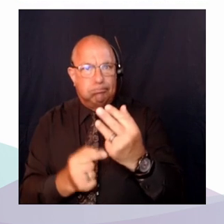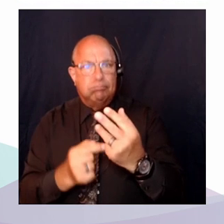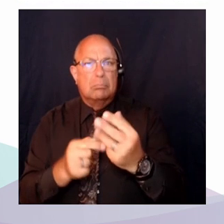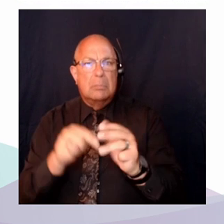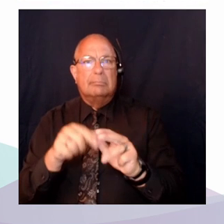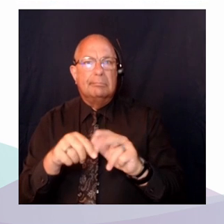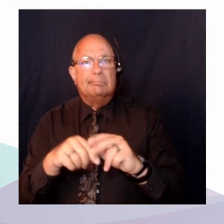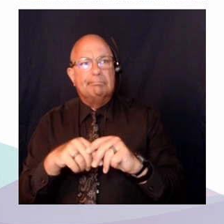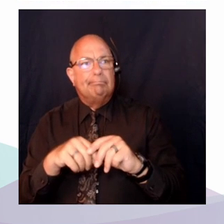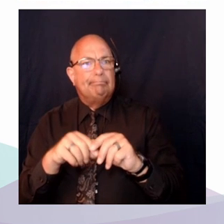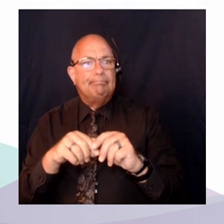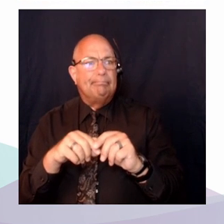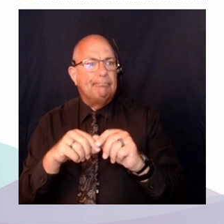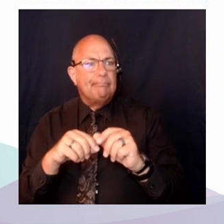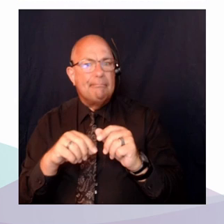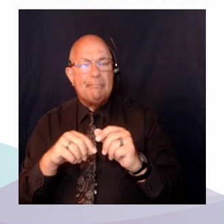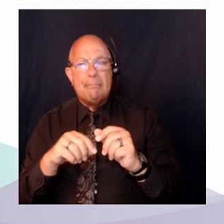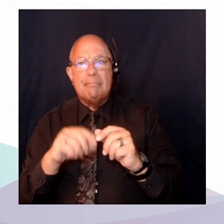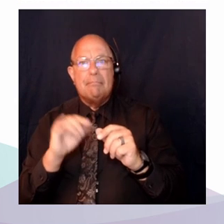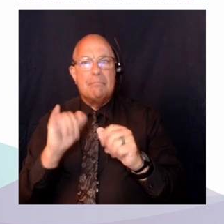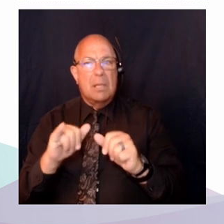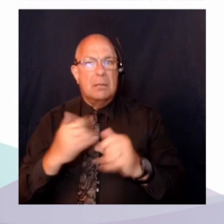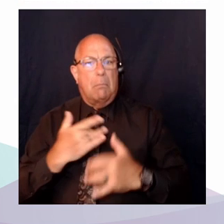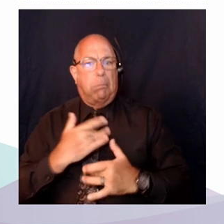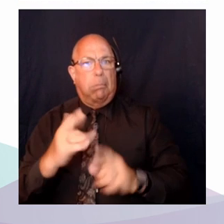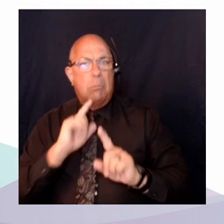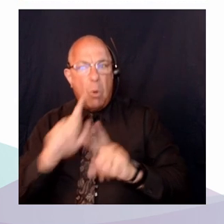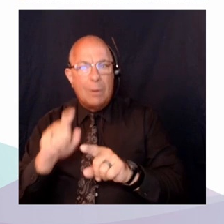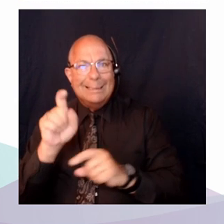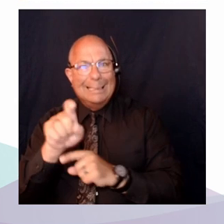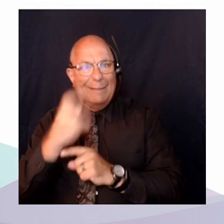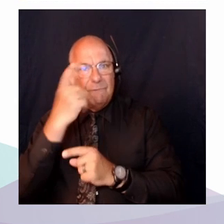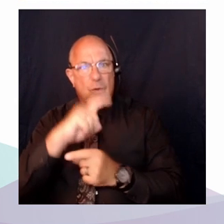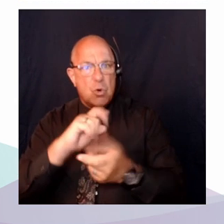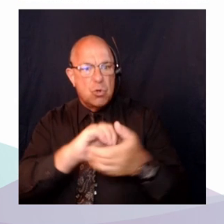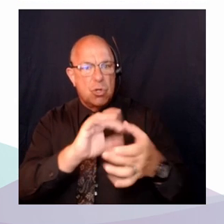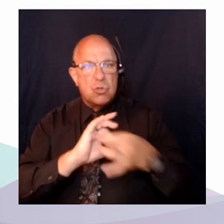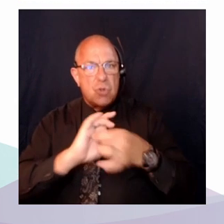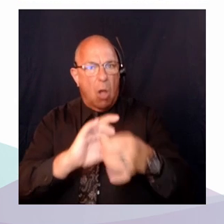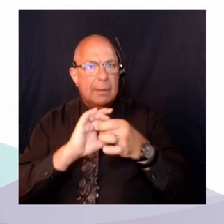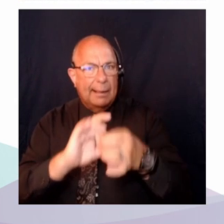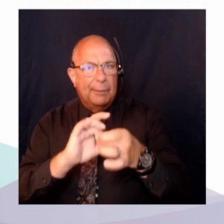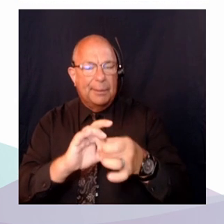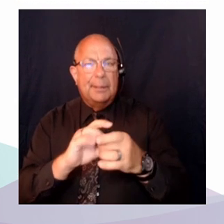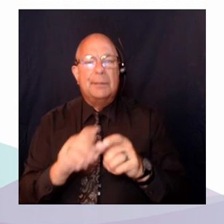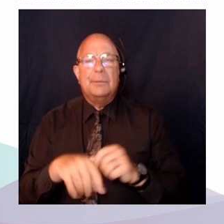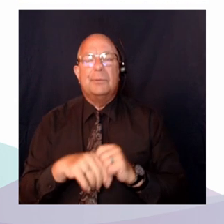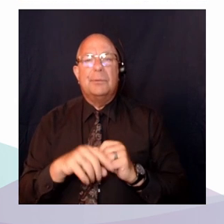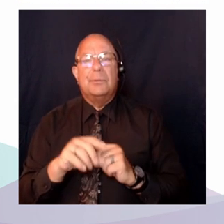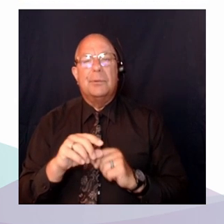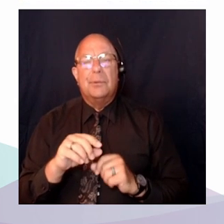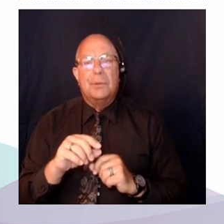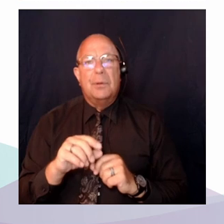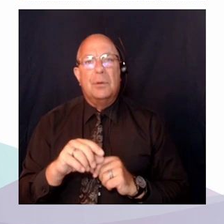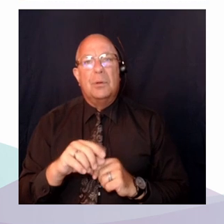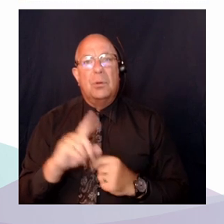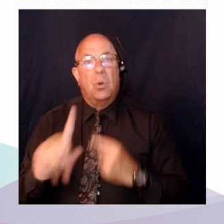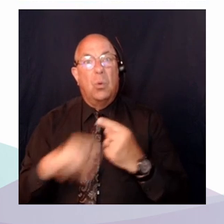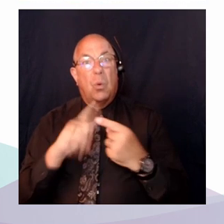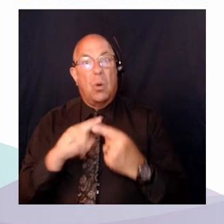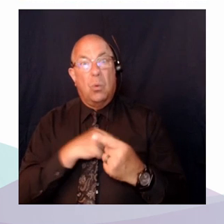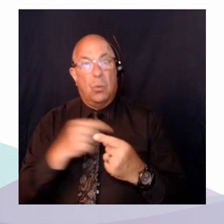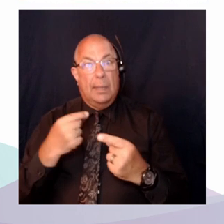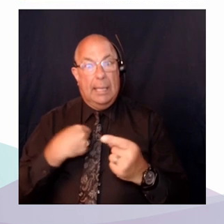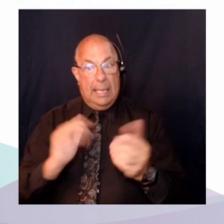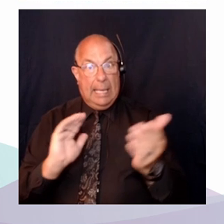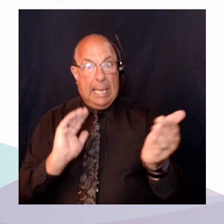transition en la juxtaposant, et je veux terminer avec ce point, en la juxtaposant à celle de la transition environnementale qui nous